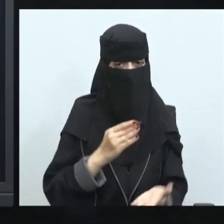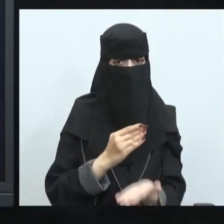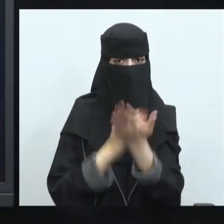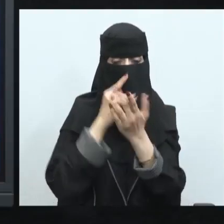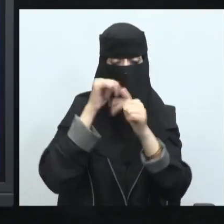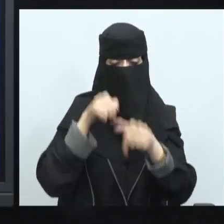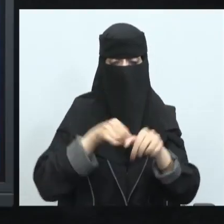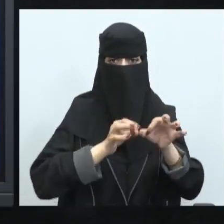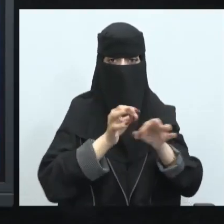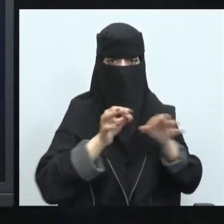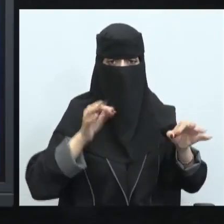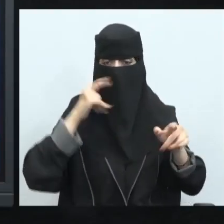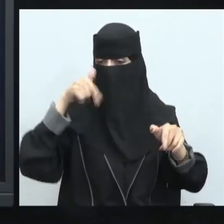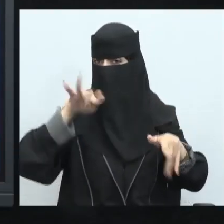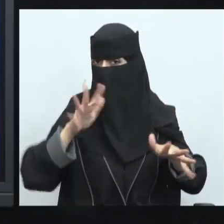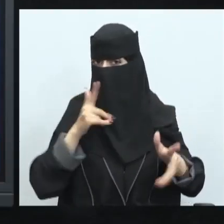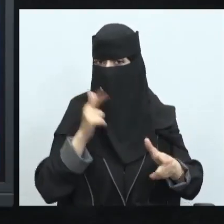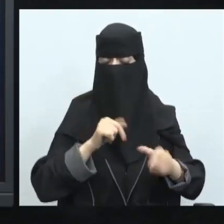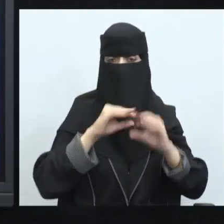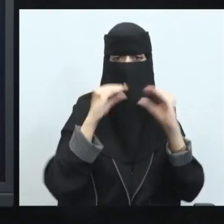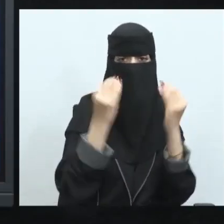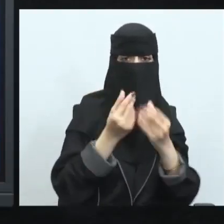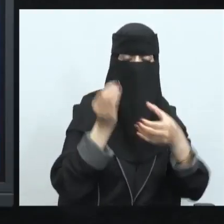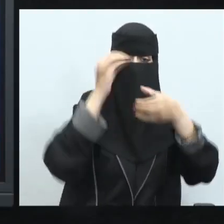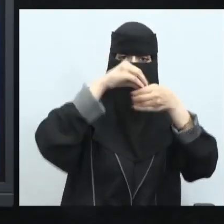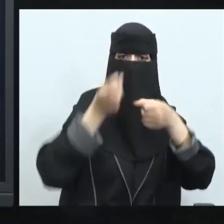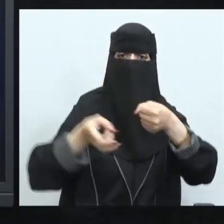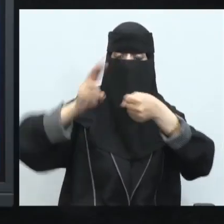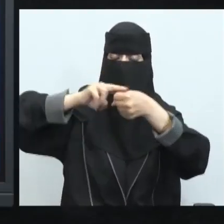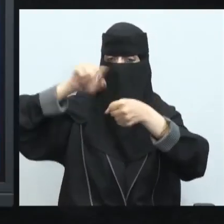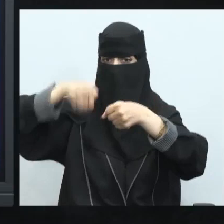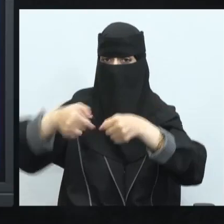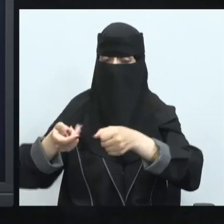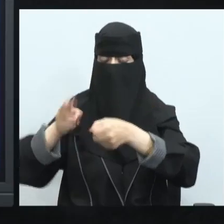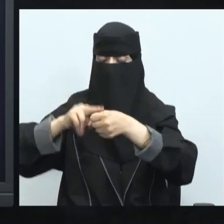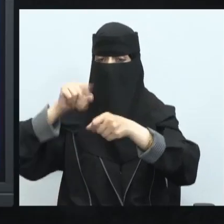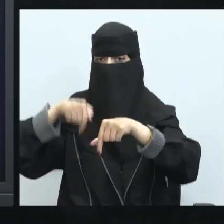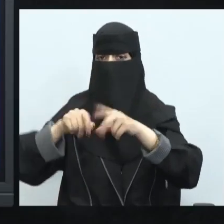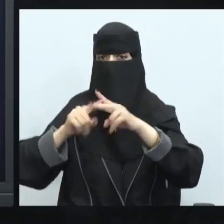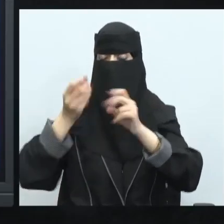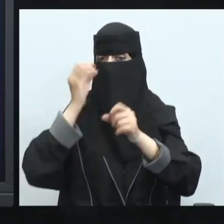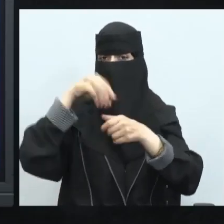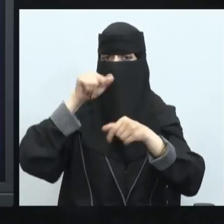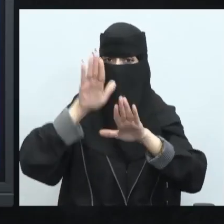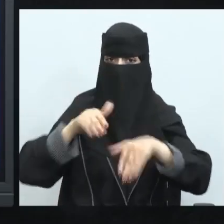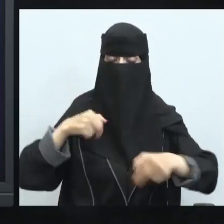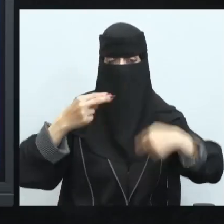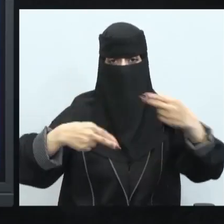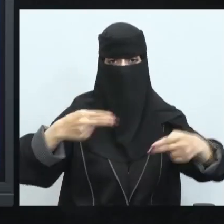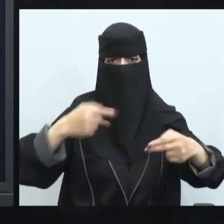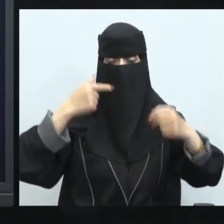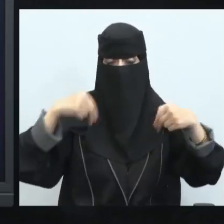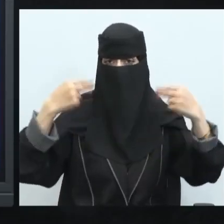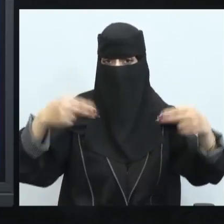لعملية إدارة النفايات والاستفادة منها في عادة تدوير هذه النفايات بما يجعل هذه الفعالية مستدامة